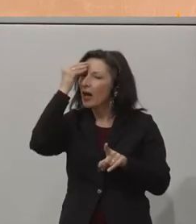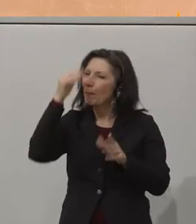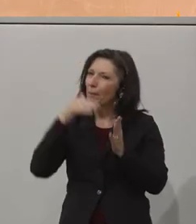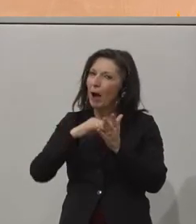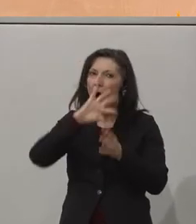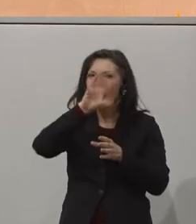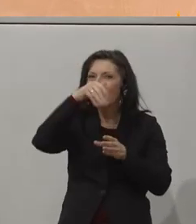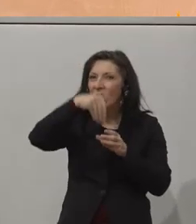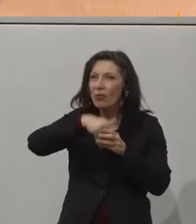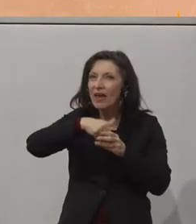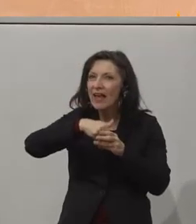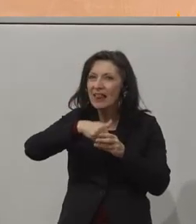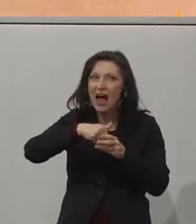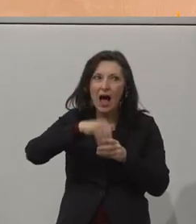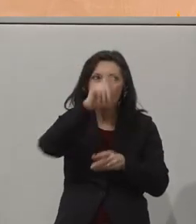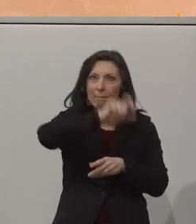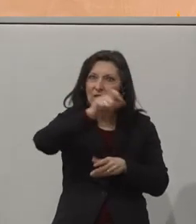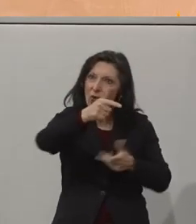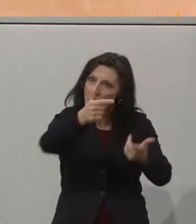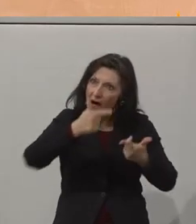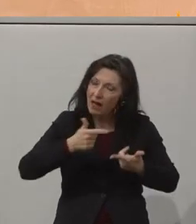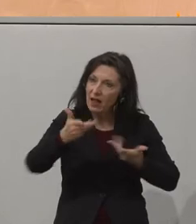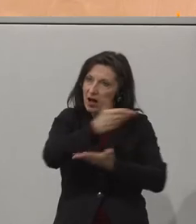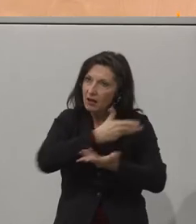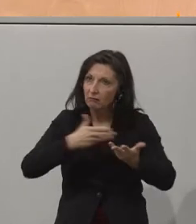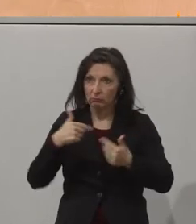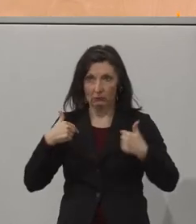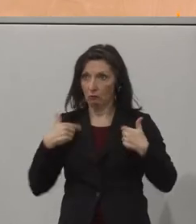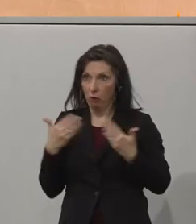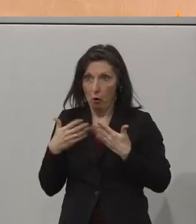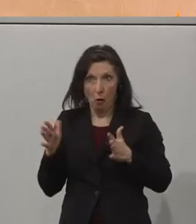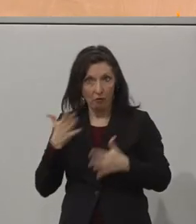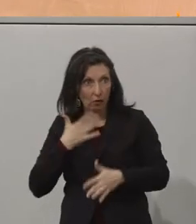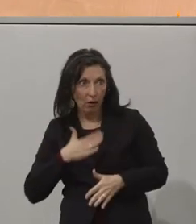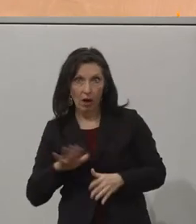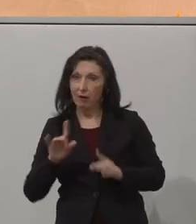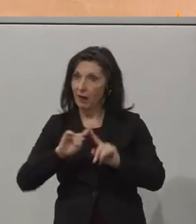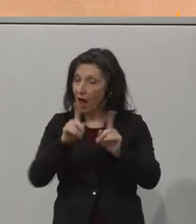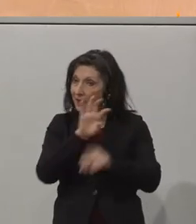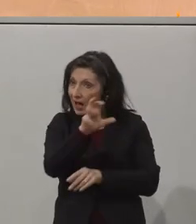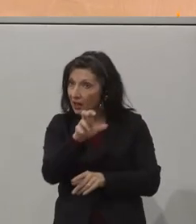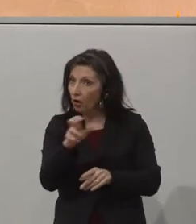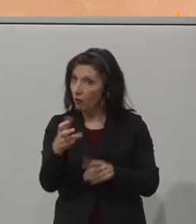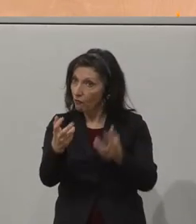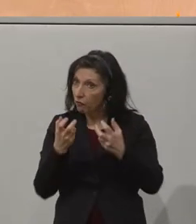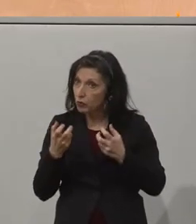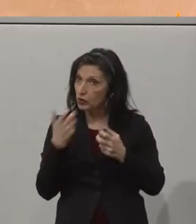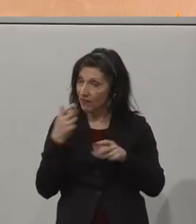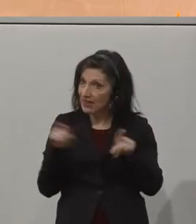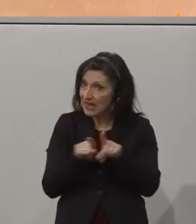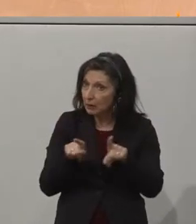Austausch. Wir sind offen und freuen uns, auch einen Beitrag zu leisten, wenn andere Regionen so einen Weg gehen möchten.